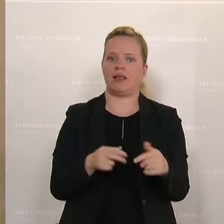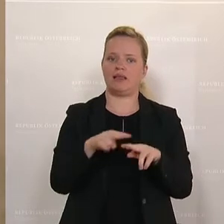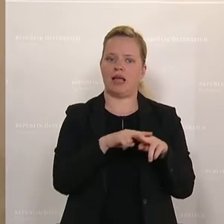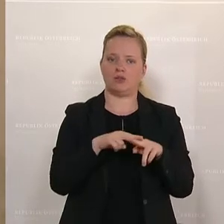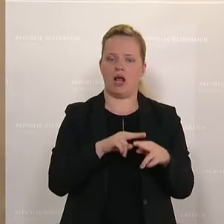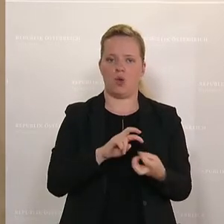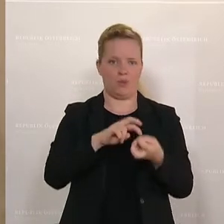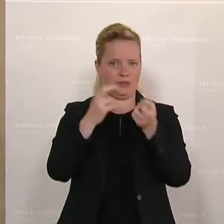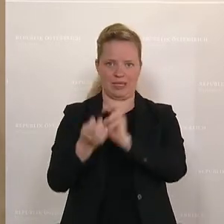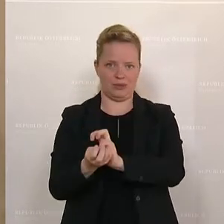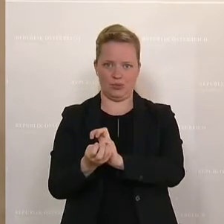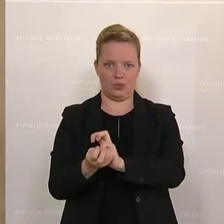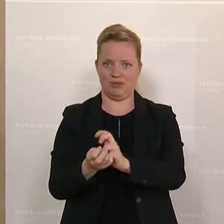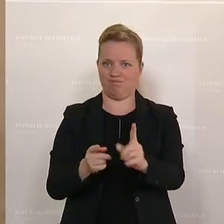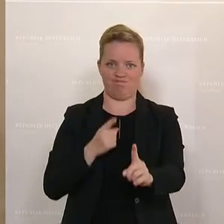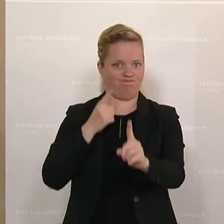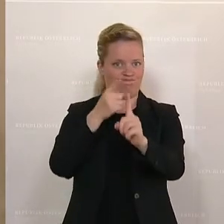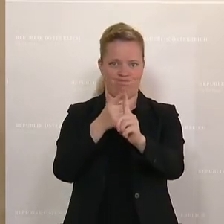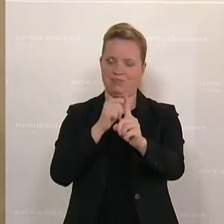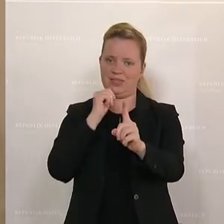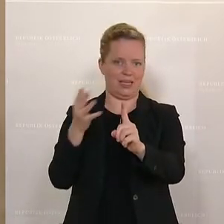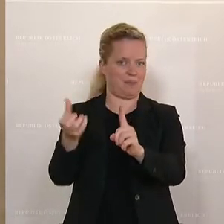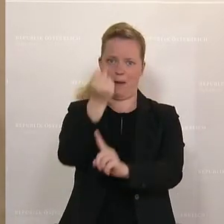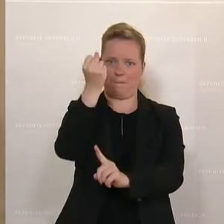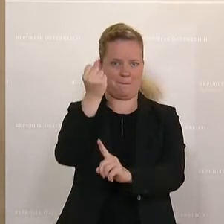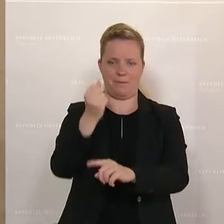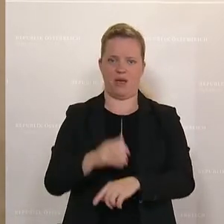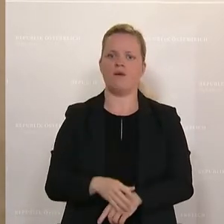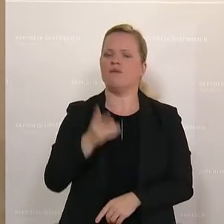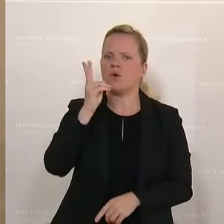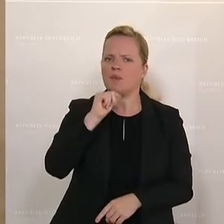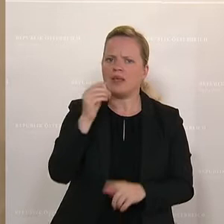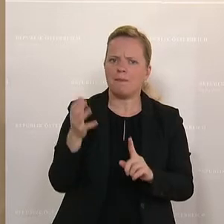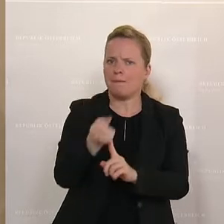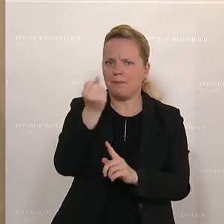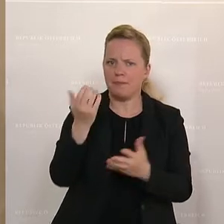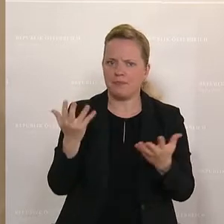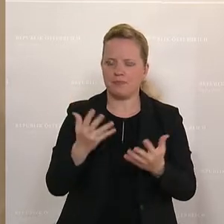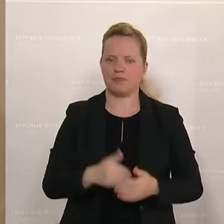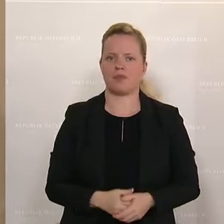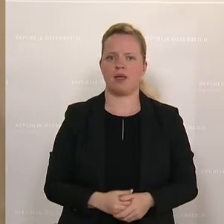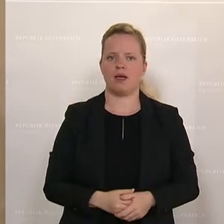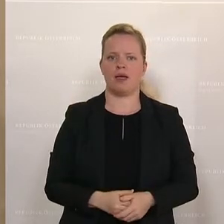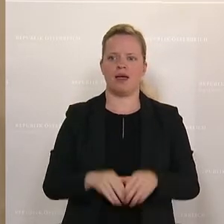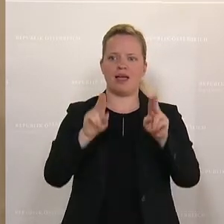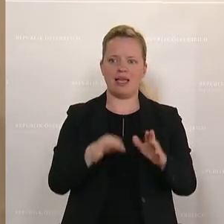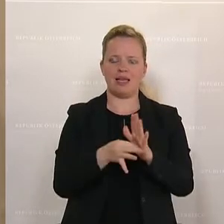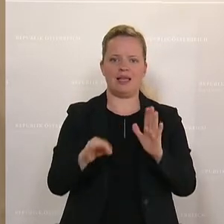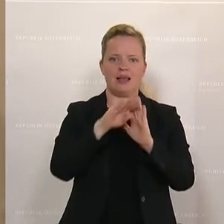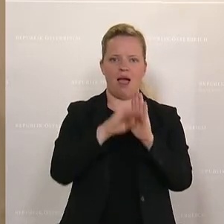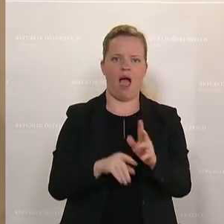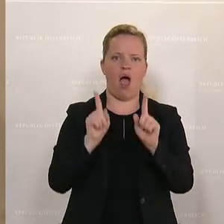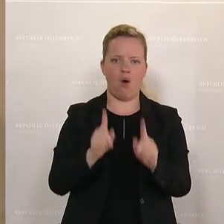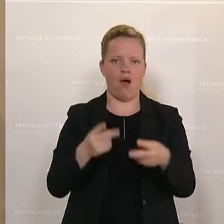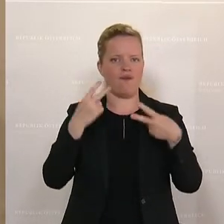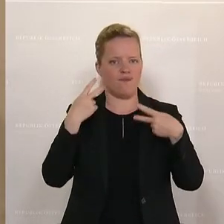Umsetzung diese Ziele in keinster Weise. Warum nicht? Weil diese Richtlinie auch weiterhin